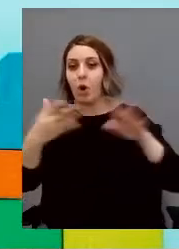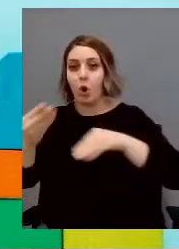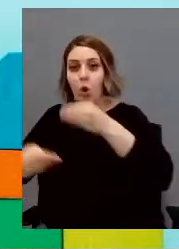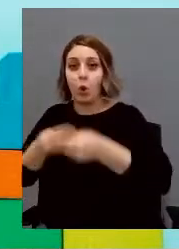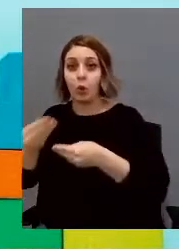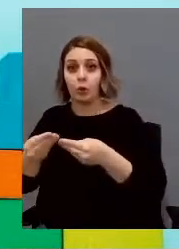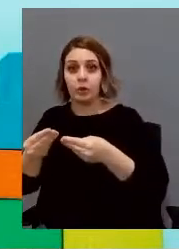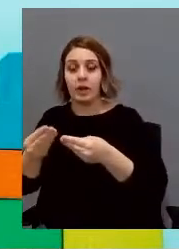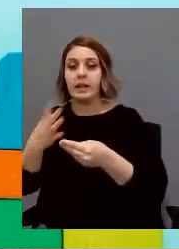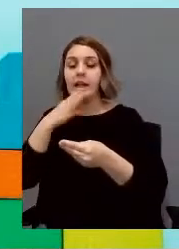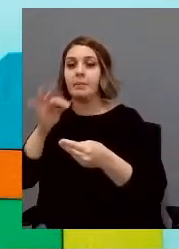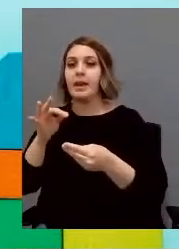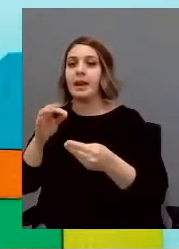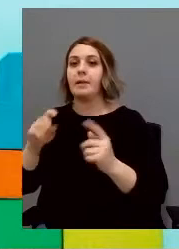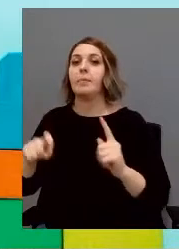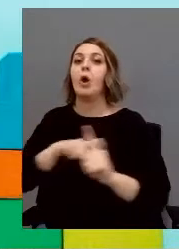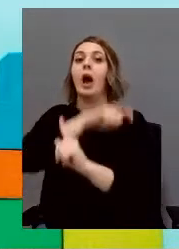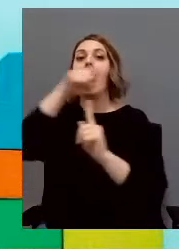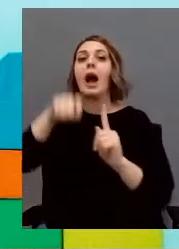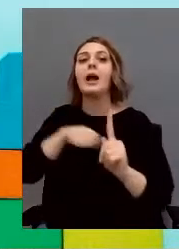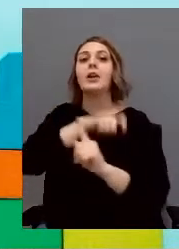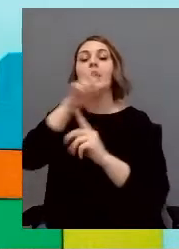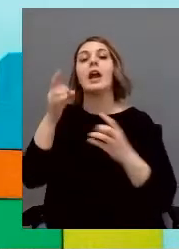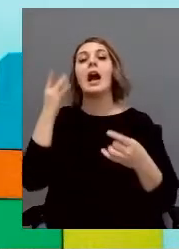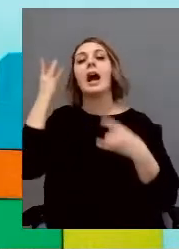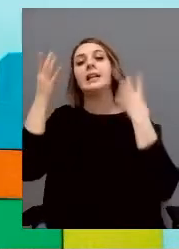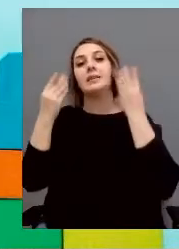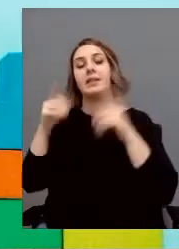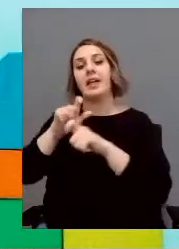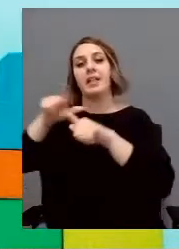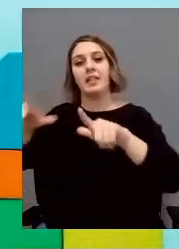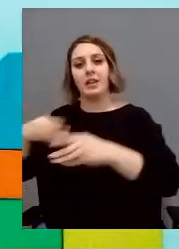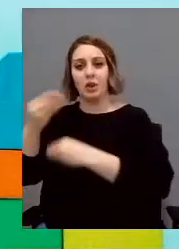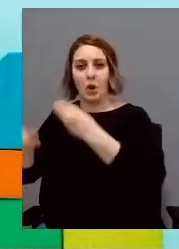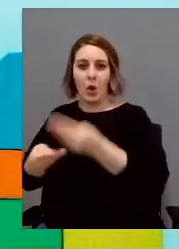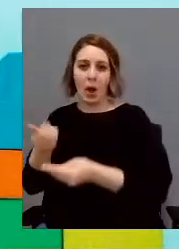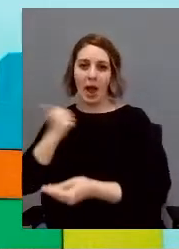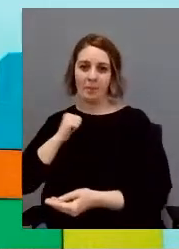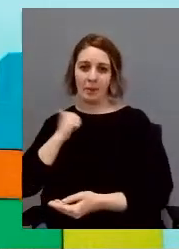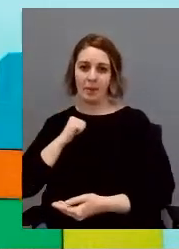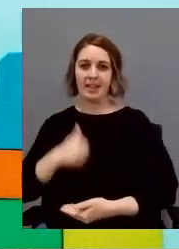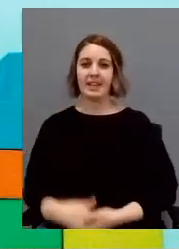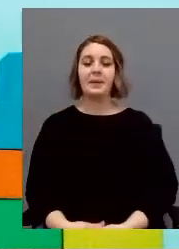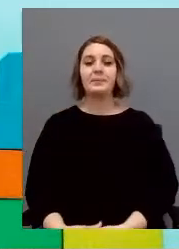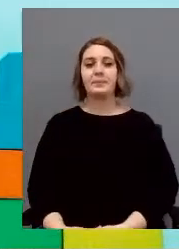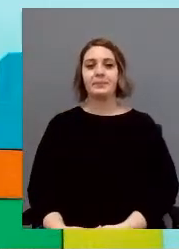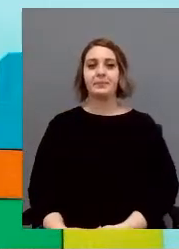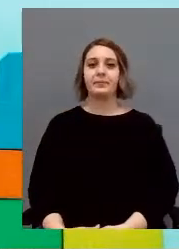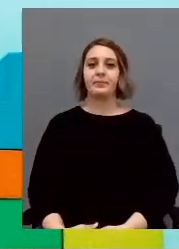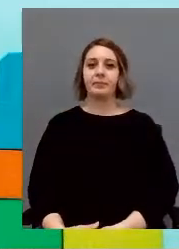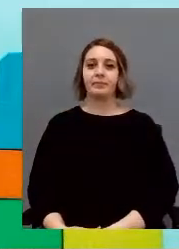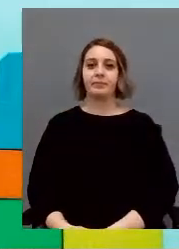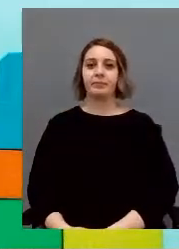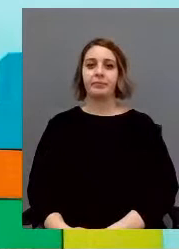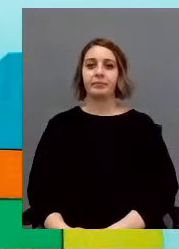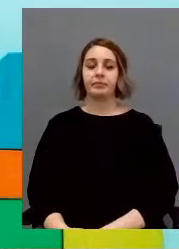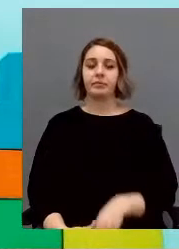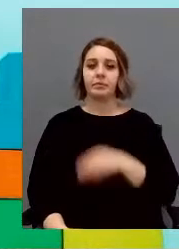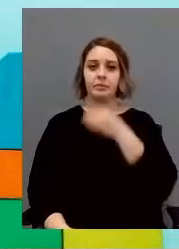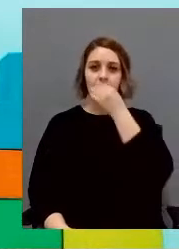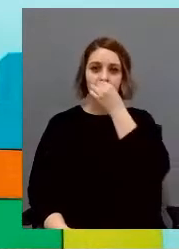annuale delle attività di cascina ecco il setting del laboratorio di telaio ha molte valenze